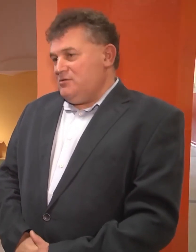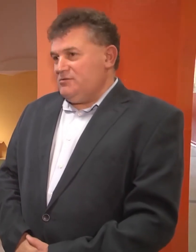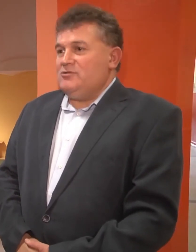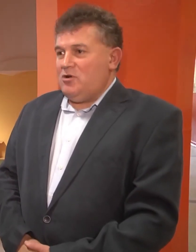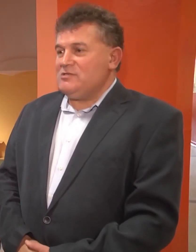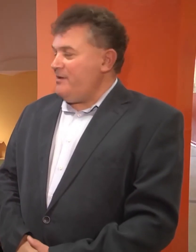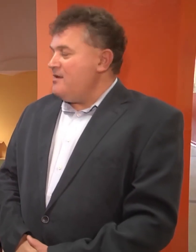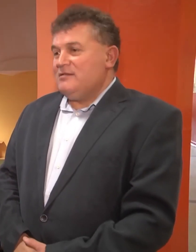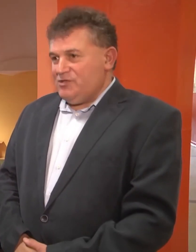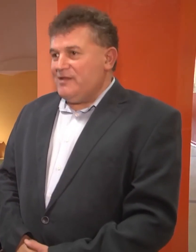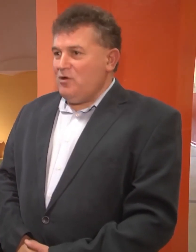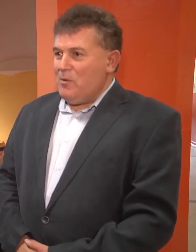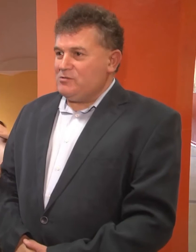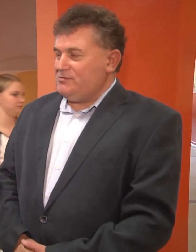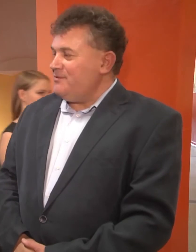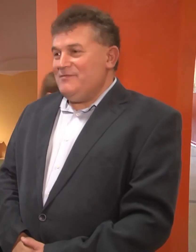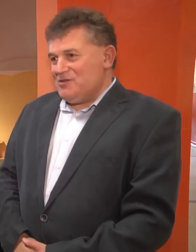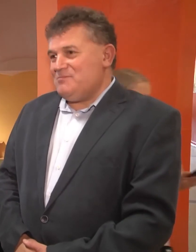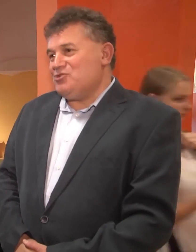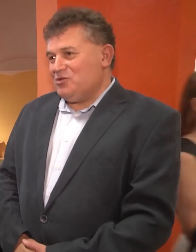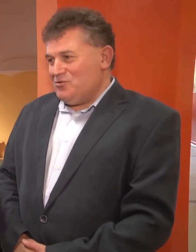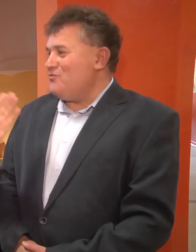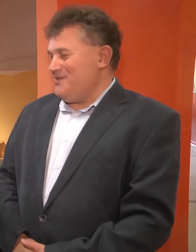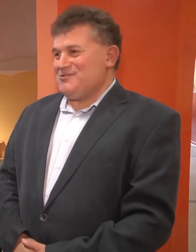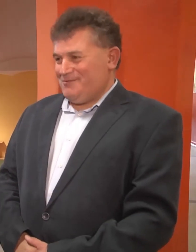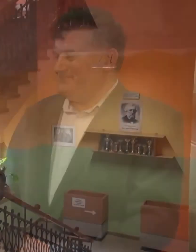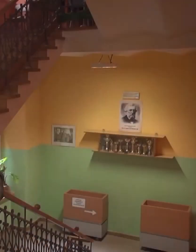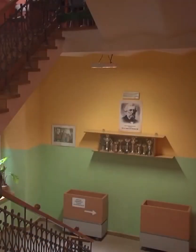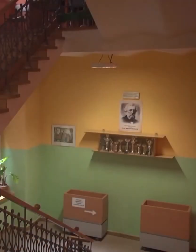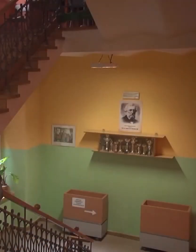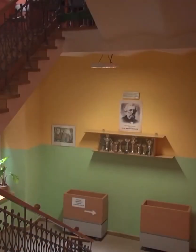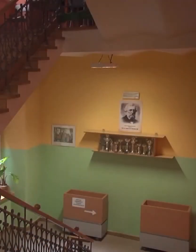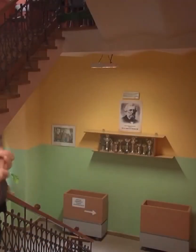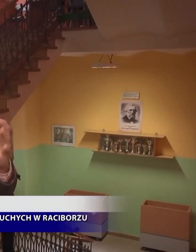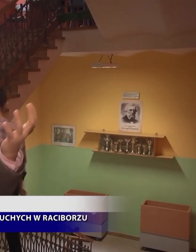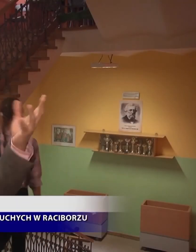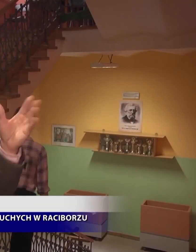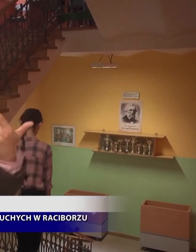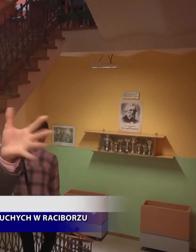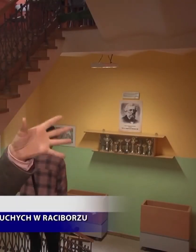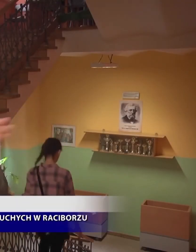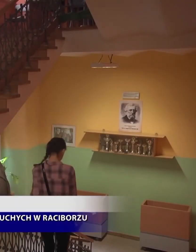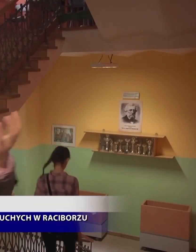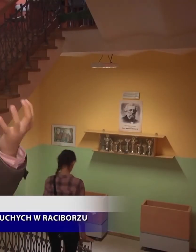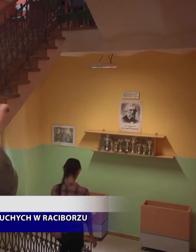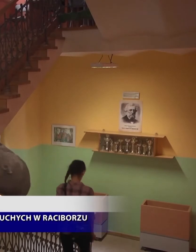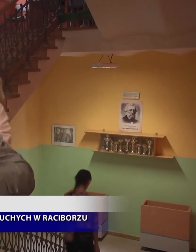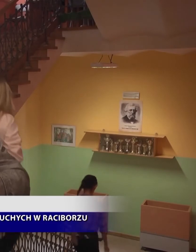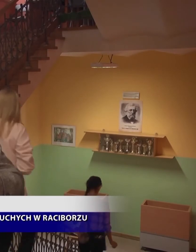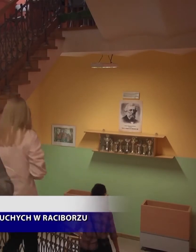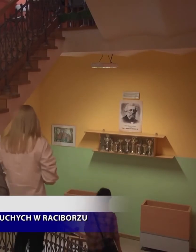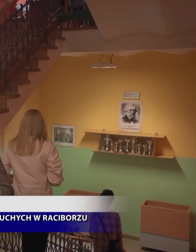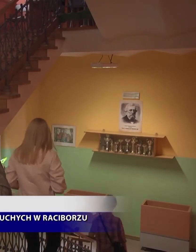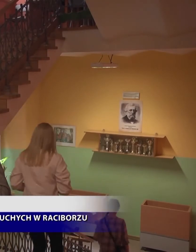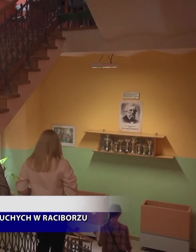dorosłe te święto obchodzą. I w naszym ośrodku również, jeżeli pokażemy niesłyszących w